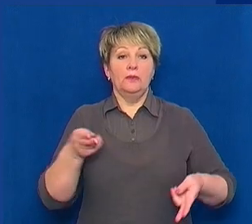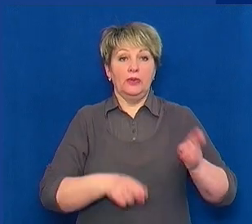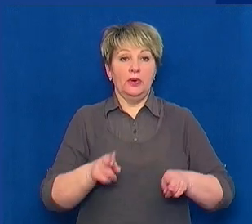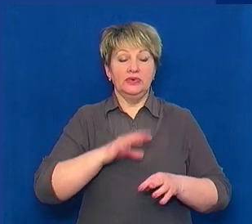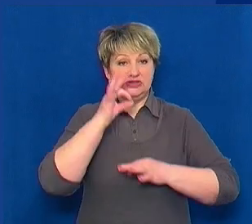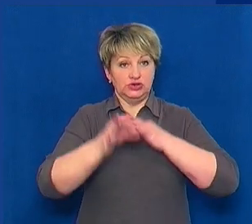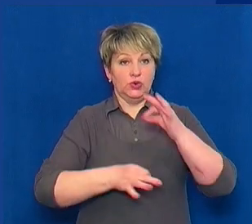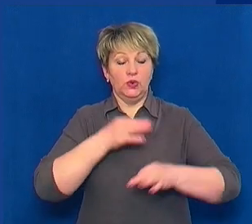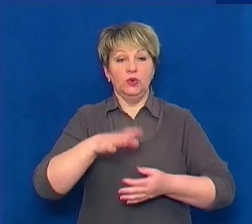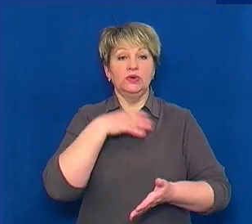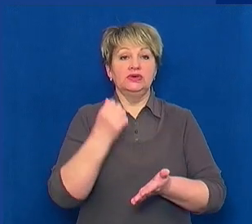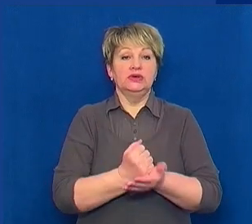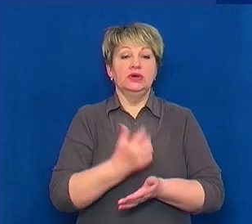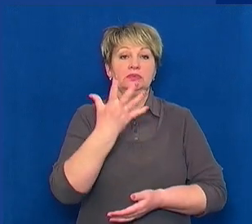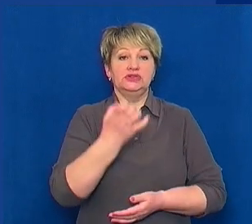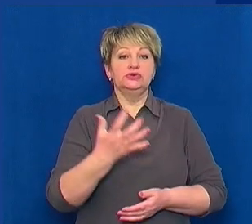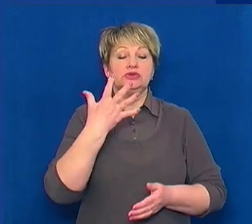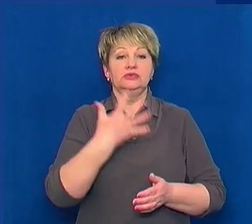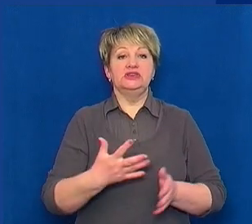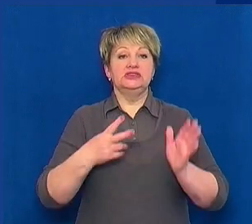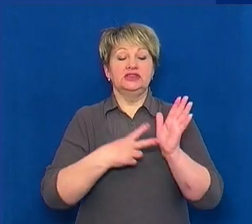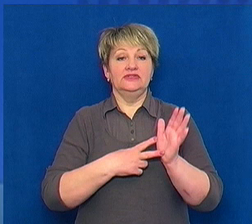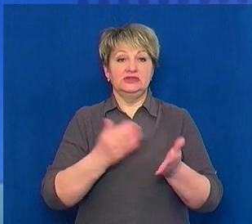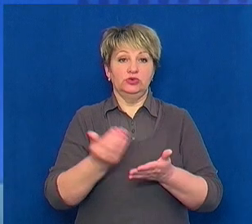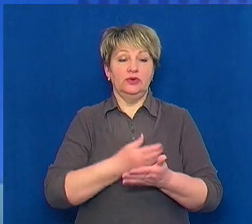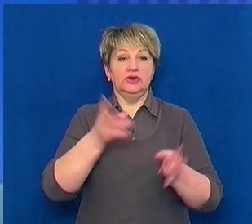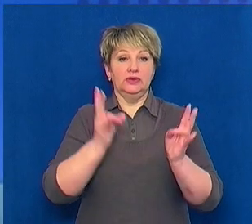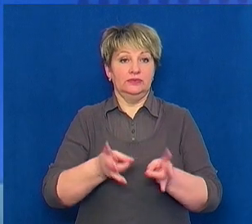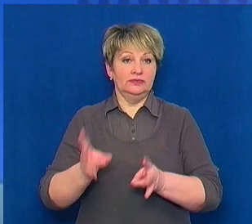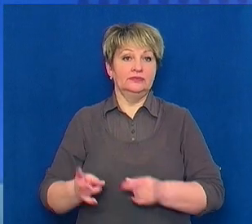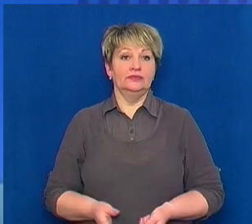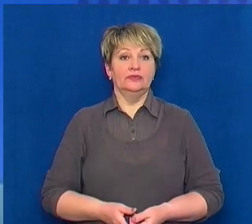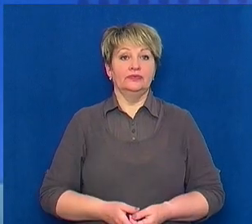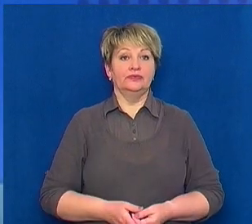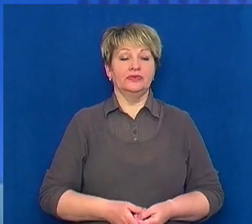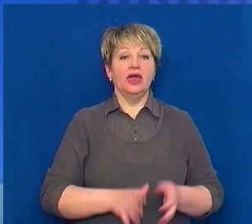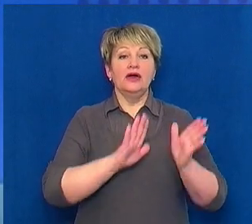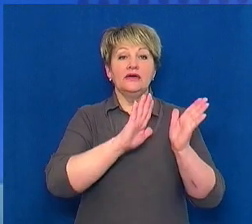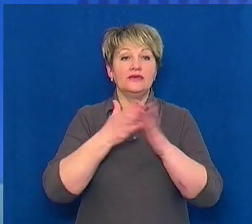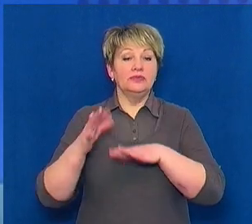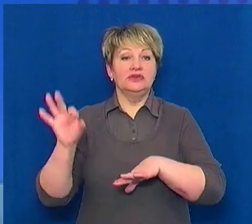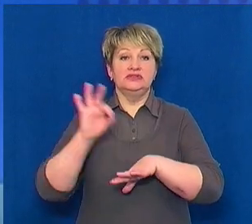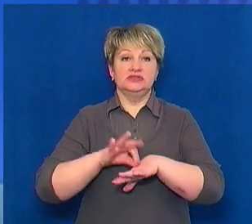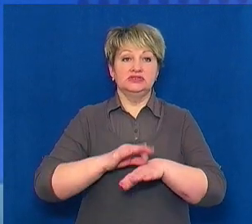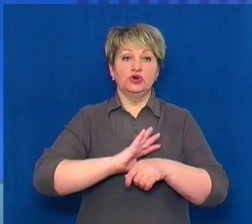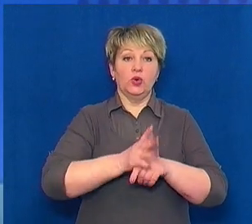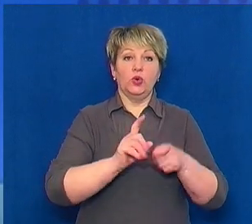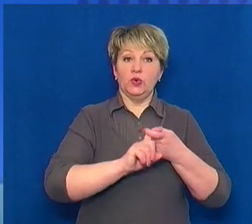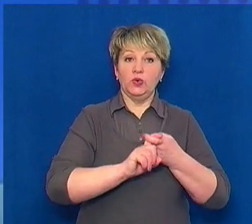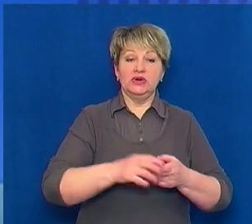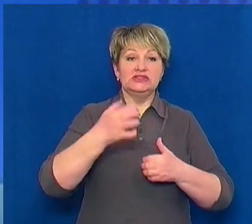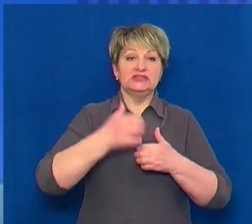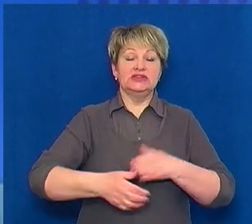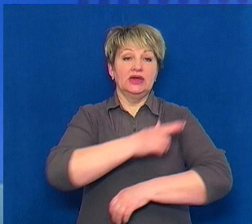За добу зафіксували 578 нових випадків. Випадки захворювання на коронавірус серед